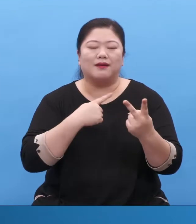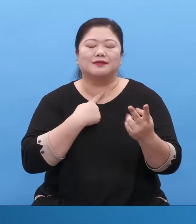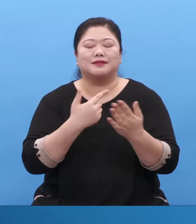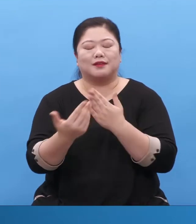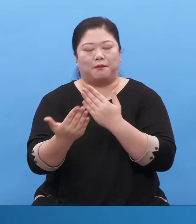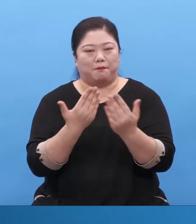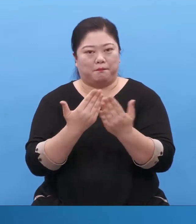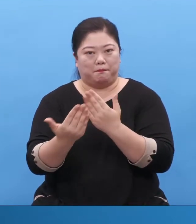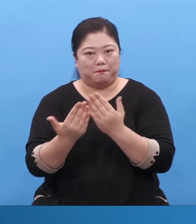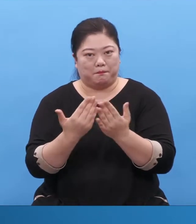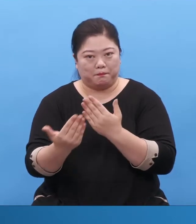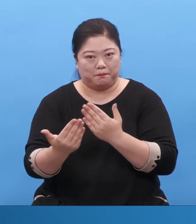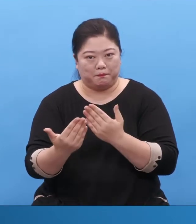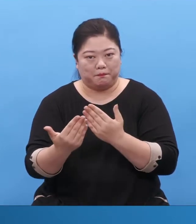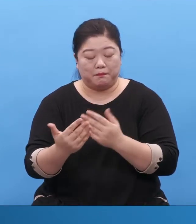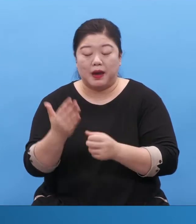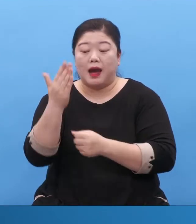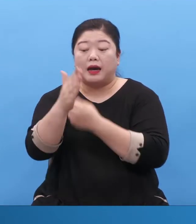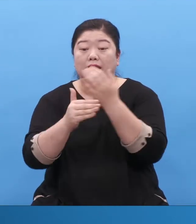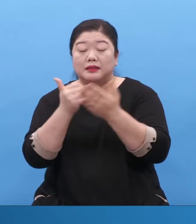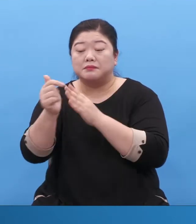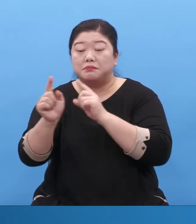말씀을 체험을 해야 돼요.